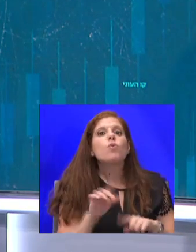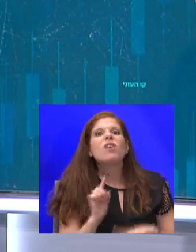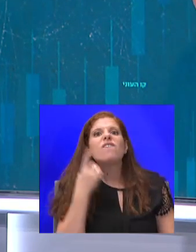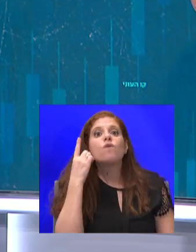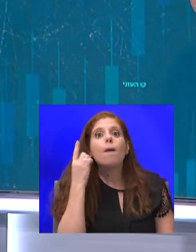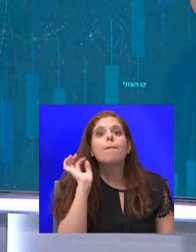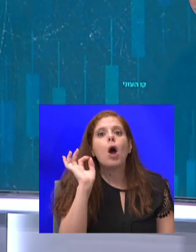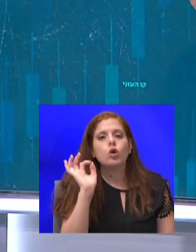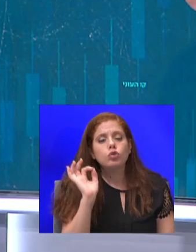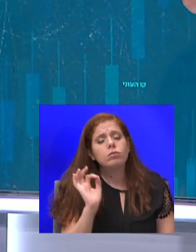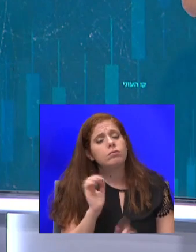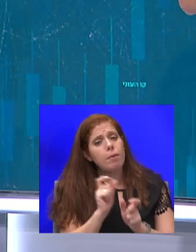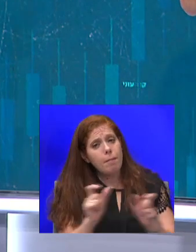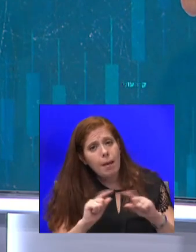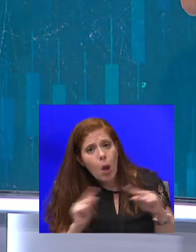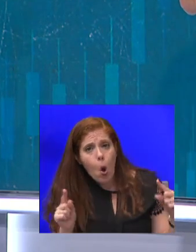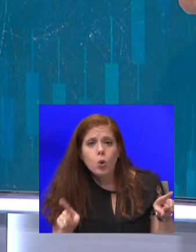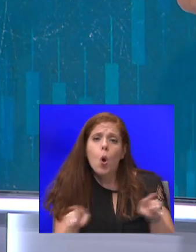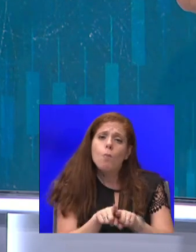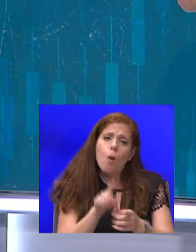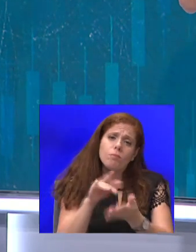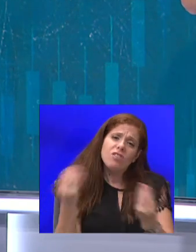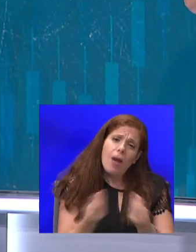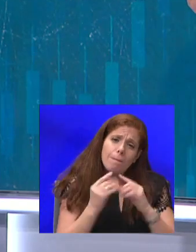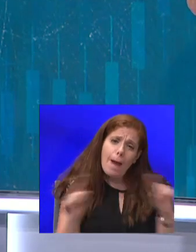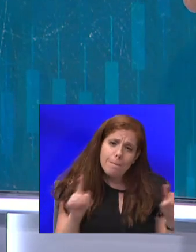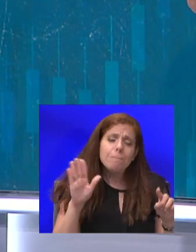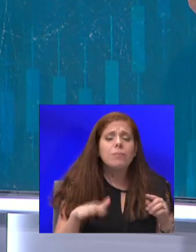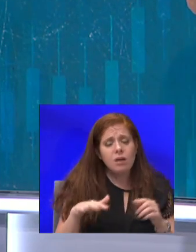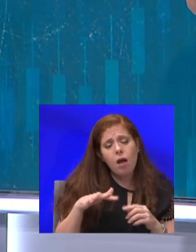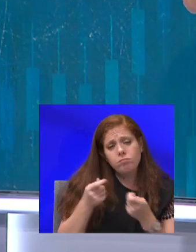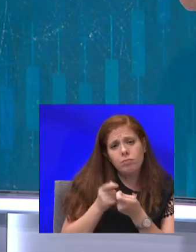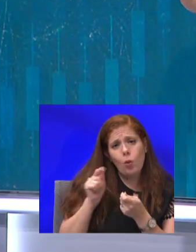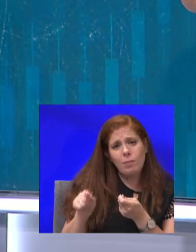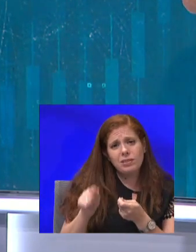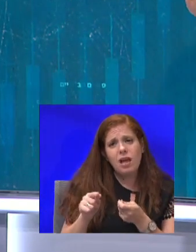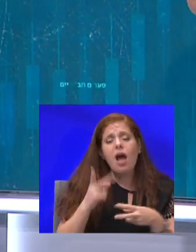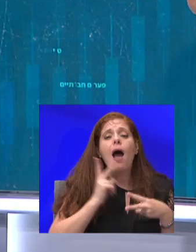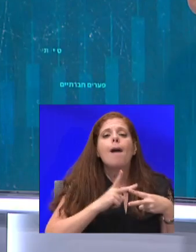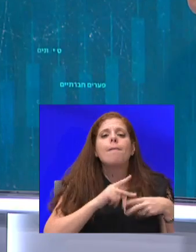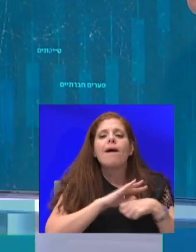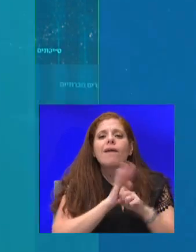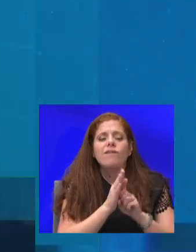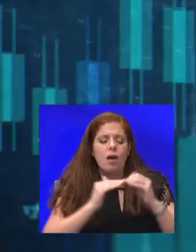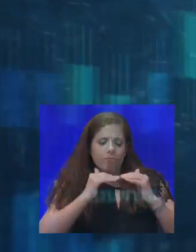אחרות, כמו בתחומים אחרים, גם בתחום הזה. המגפה מחדדת את הפערים ומקצינה אותם.